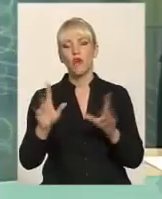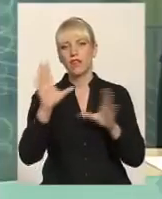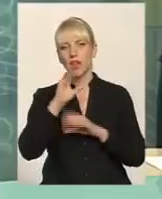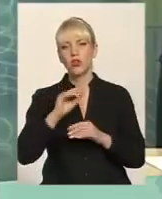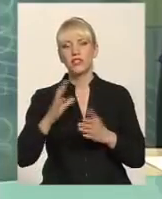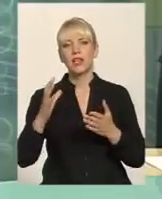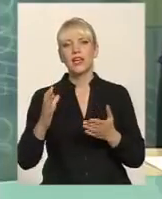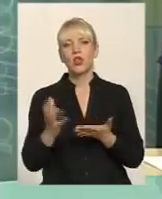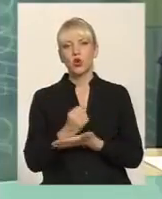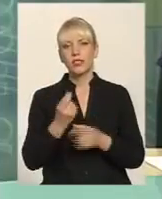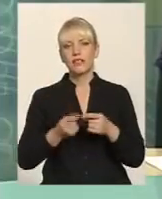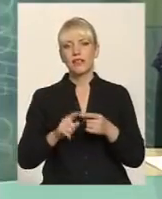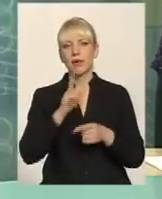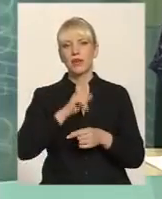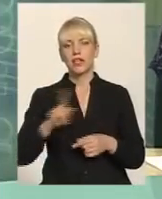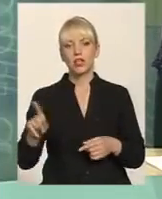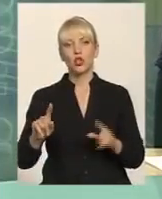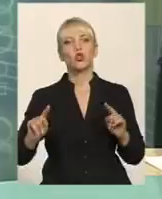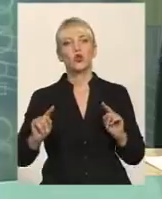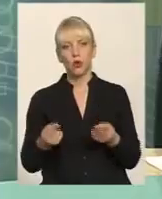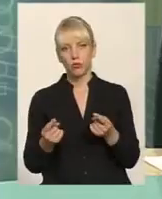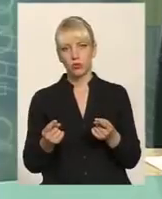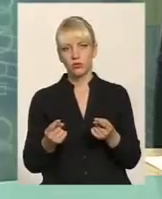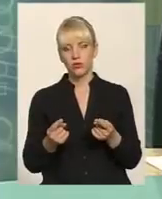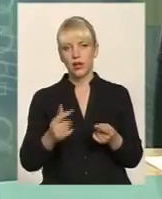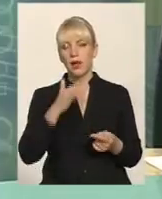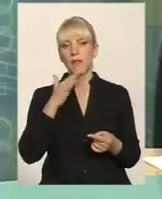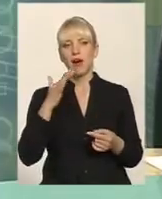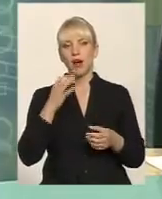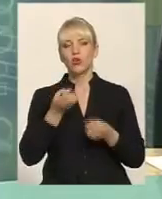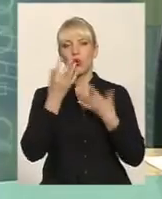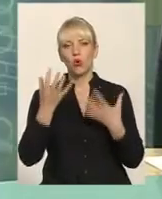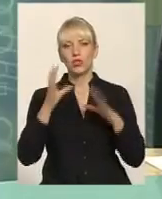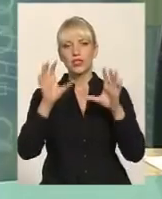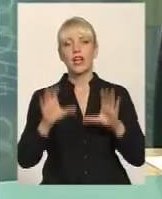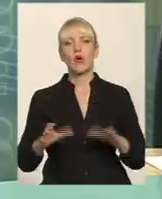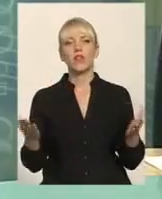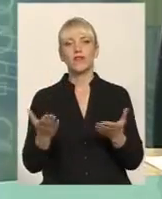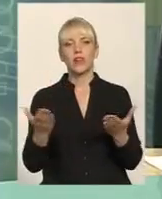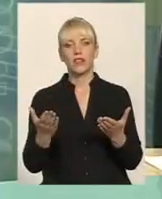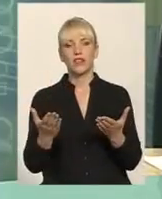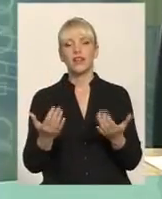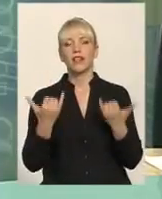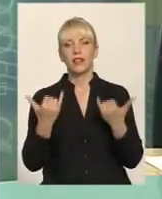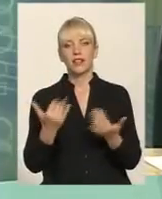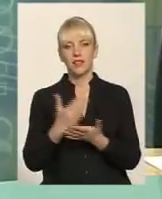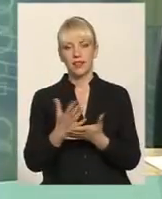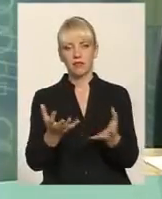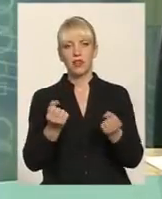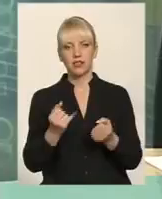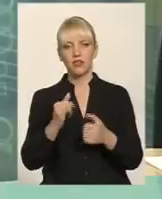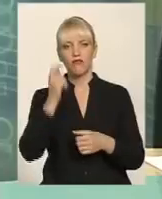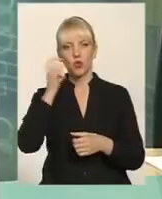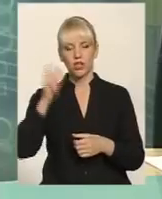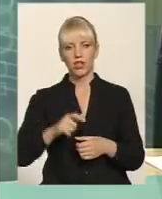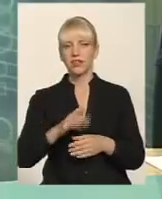досягти за цей період, про те, чому багато хороших законів, які нині є, прийняті в Україні,